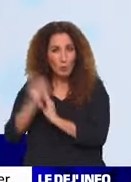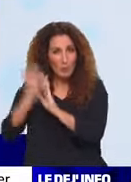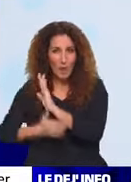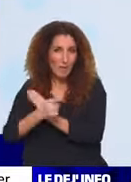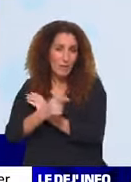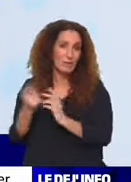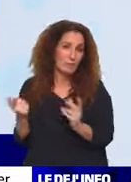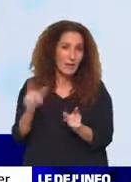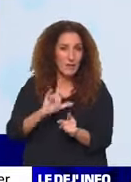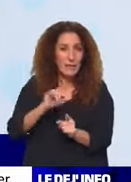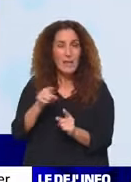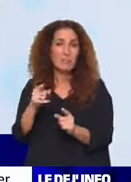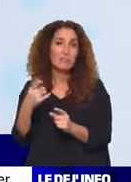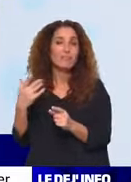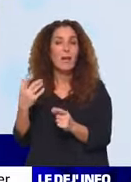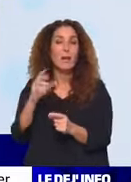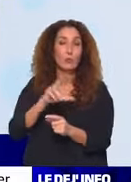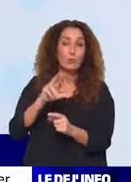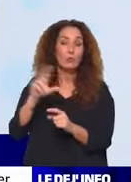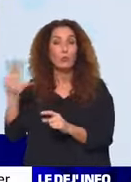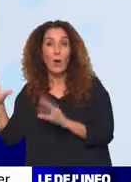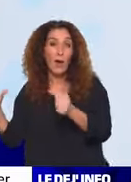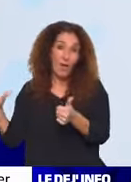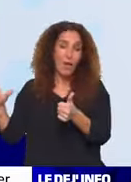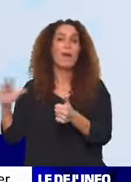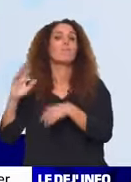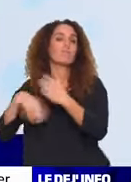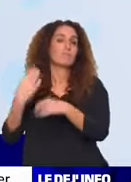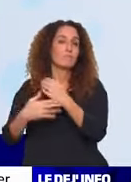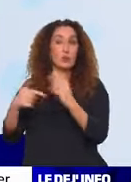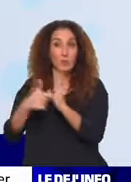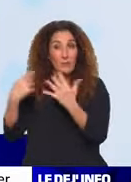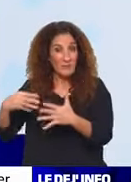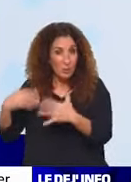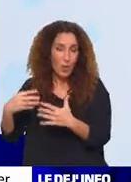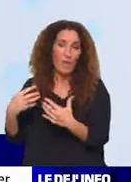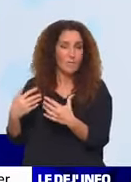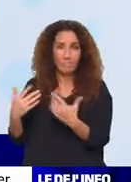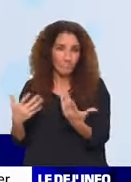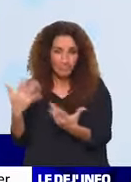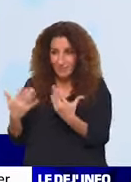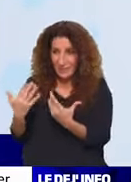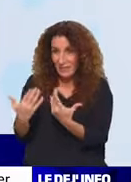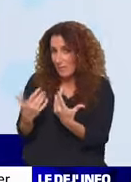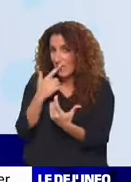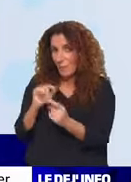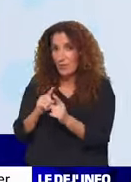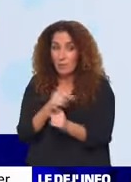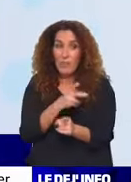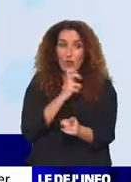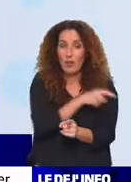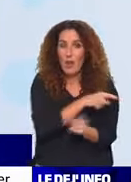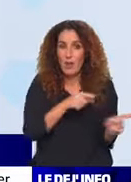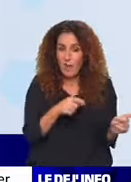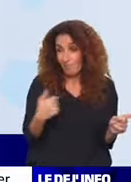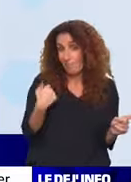'était imposé sur le score de 3 buts à 1, puis le huitième de finale en 2019. Donc c'est un adversaire récent pour le Paris Saint-Germain.